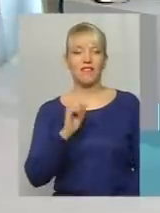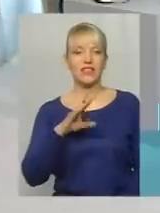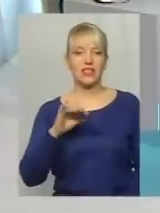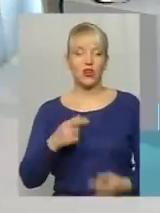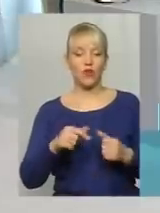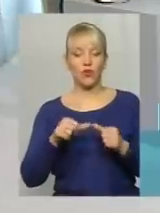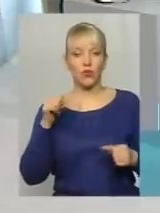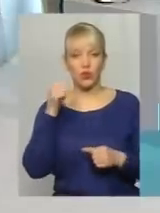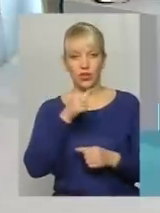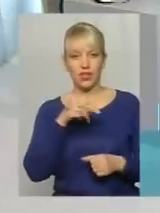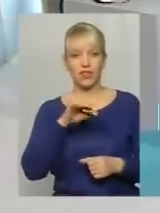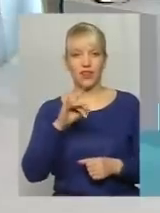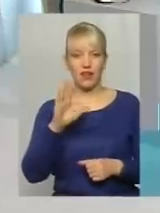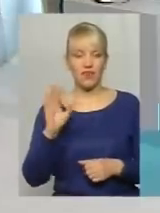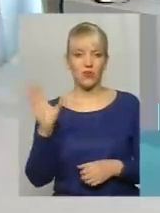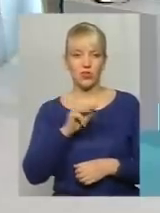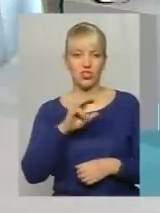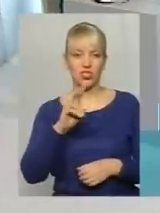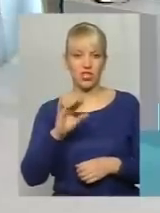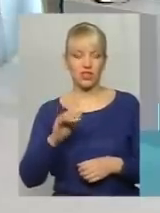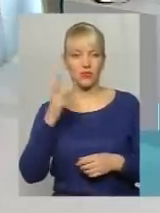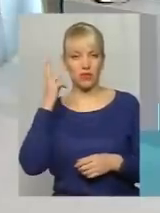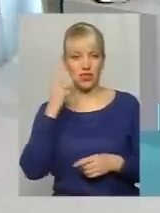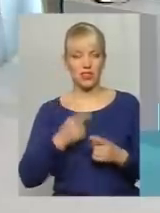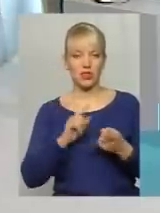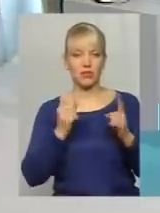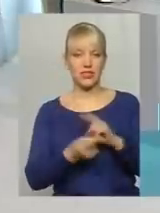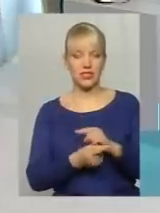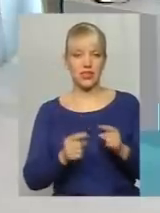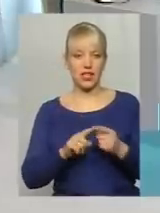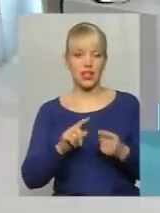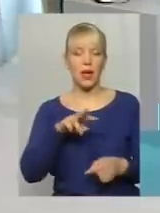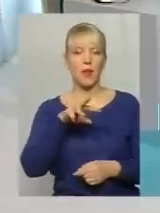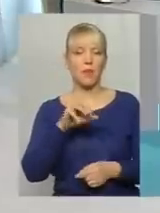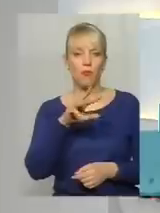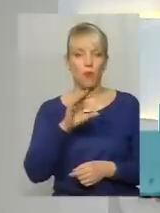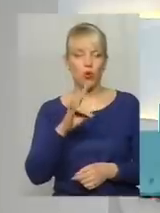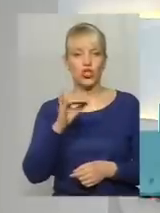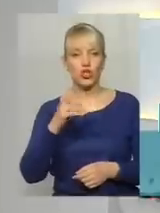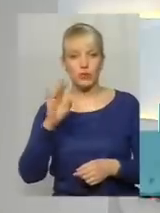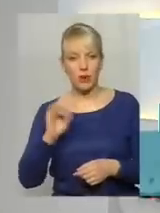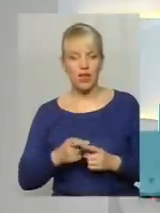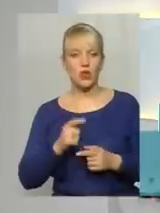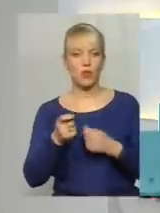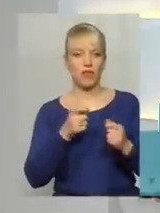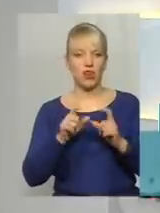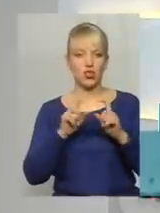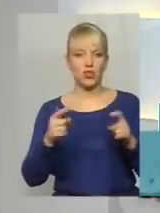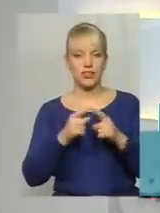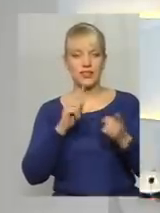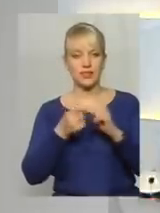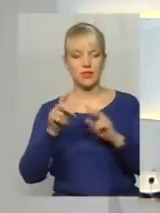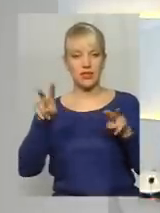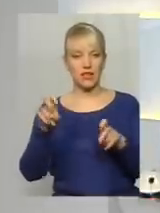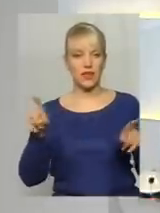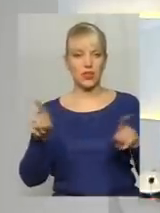торік у травні усі ЖЕКи у Хмельницькому стали муніципальними управляючими компаніями. Це зміна назви тільки задля можливості